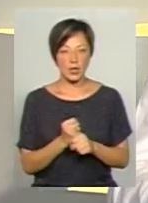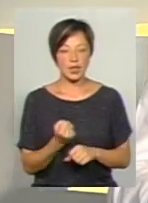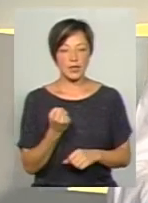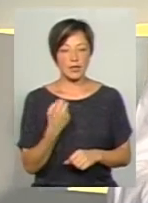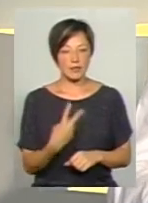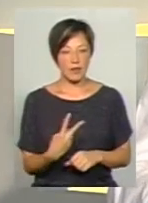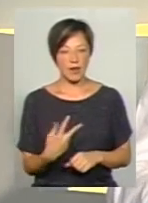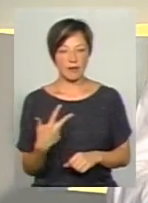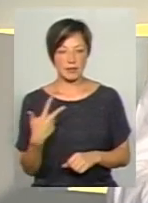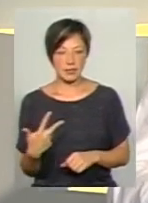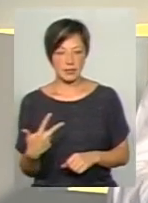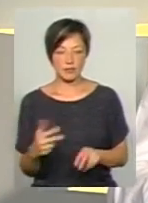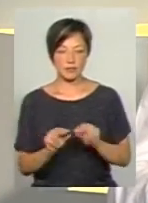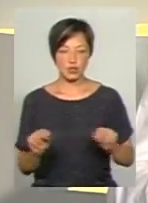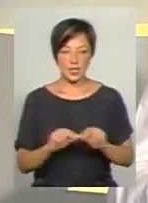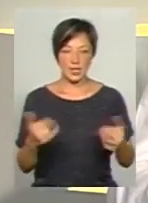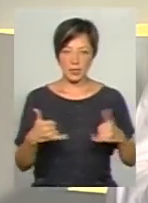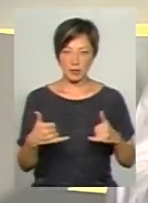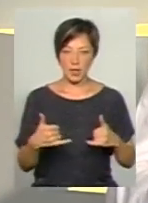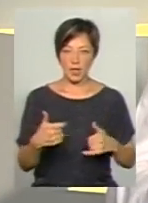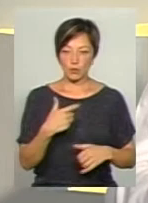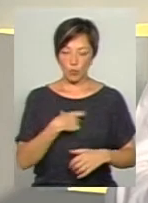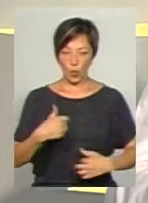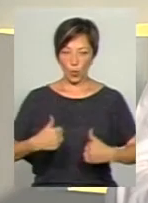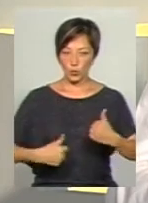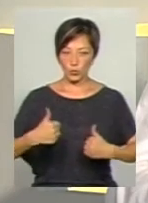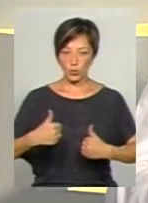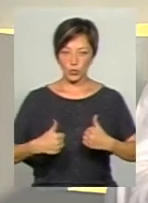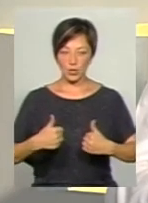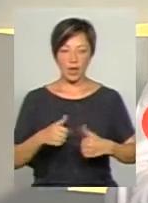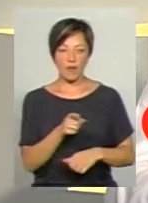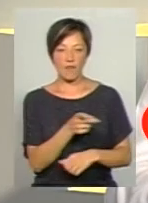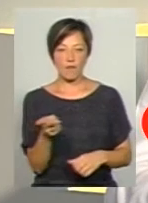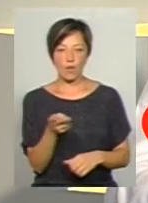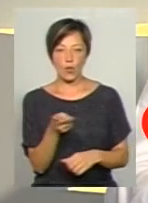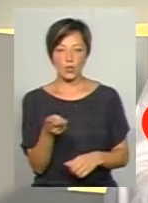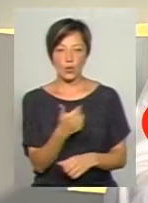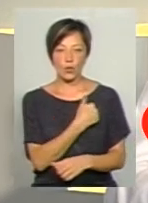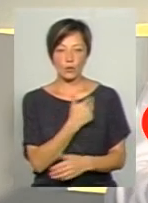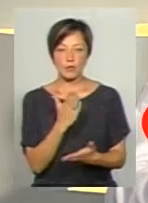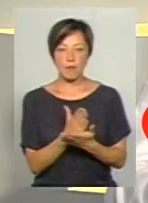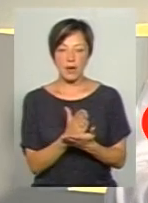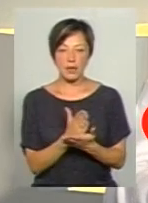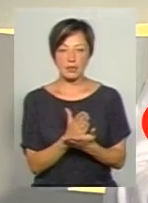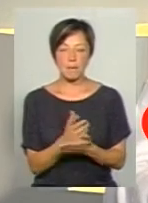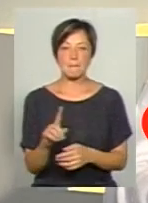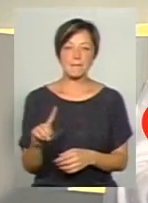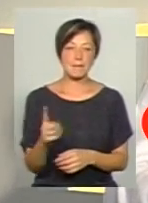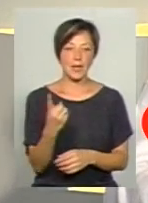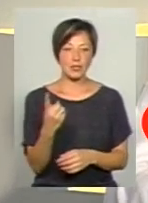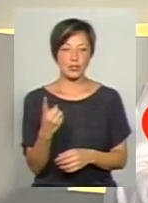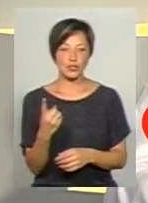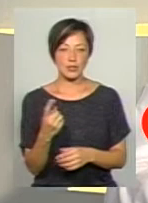2-3 вчителі хімії, вони між собою конкурують через те, що вони хочуть мати ту пальму першості, вони